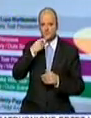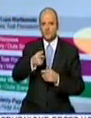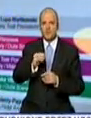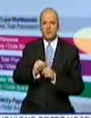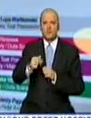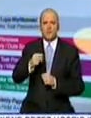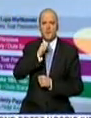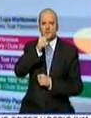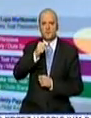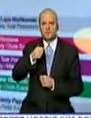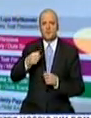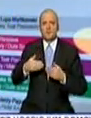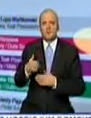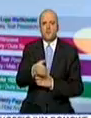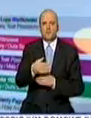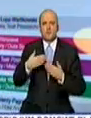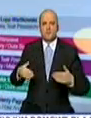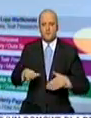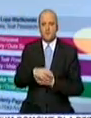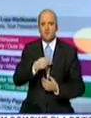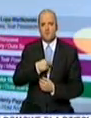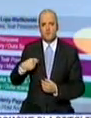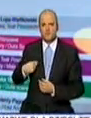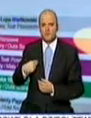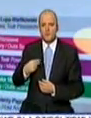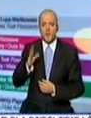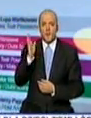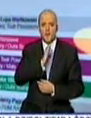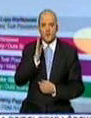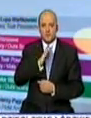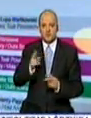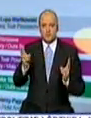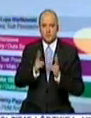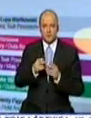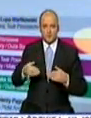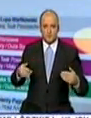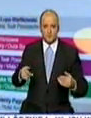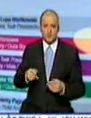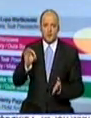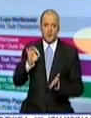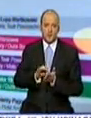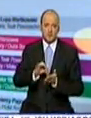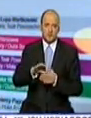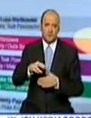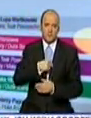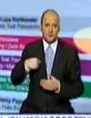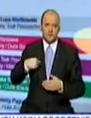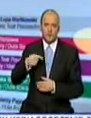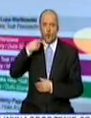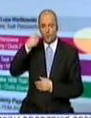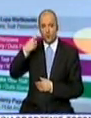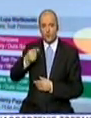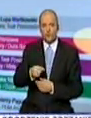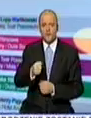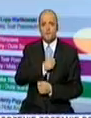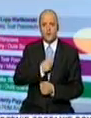najstarszych festiwali teatralnych w Polsce. Kaliskie spotkania teatralne, Festiwal Sztuki Aktorskiej, Klasyka Polska w Opolu, Warszawskie spotkania